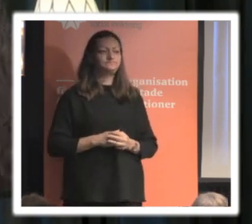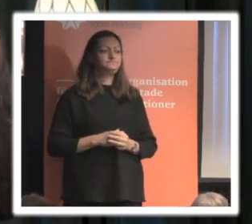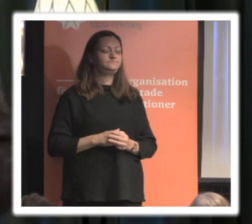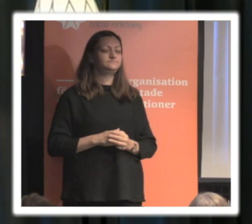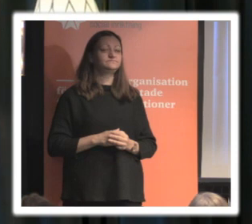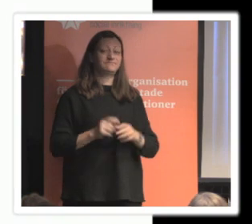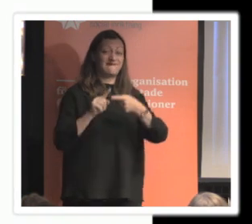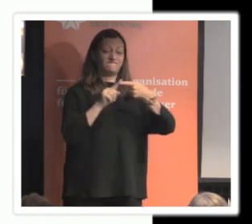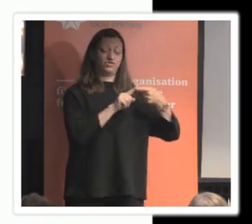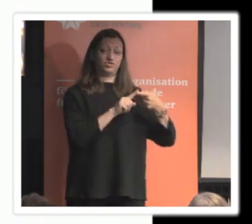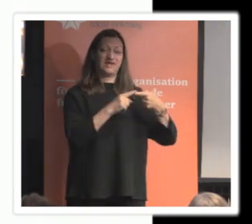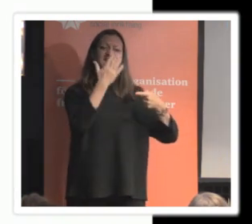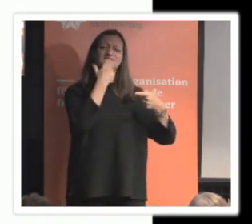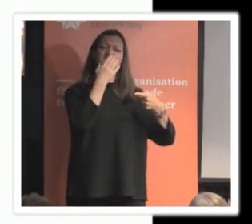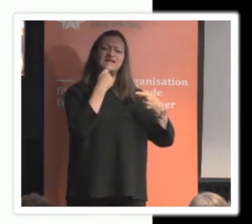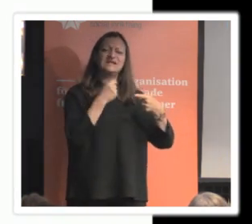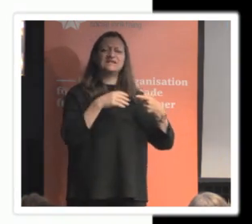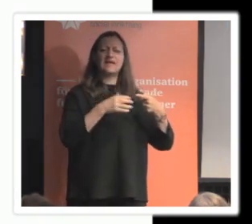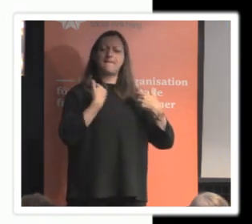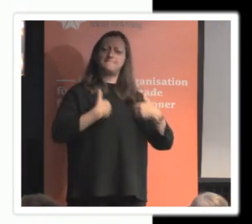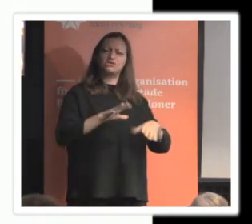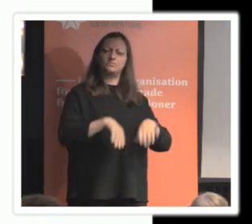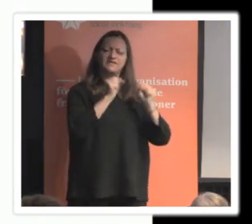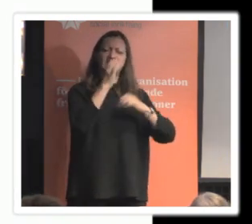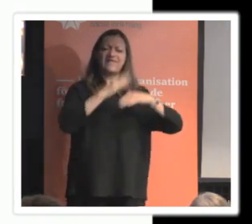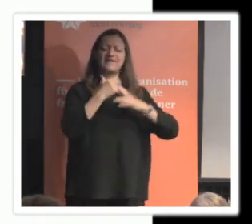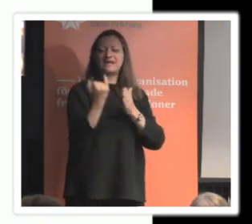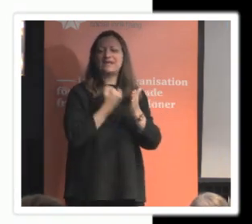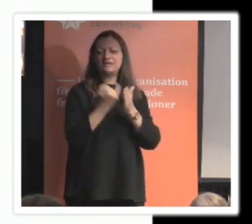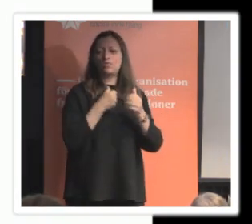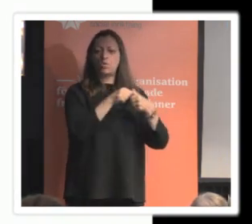Det första är vilka personuppgifter hanteras egentligen i organisationen?